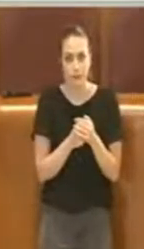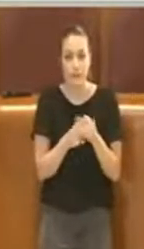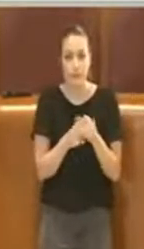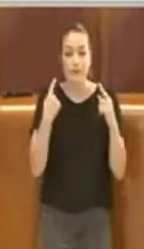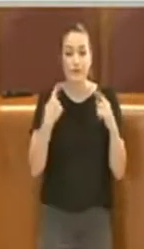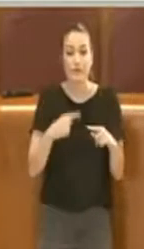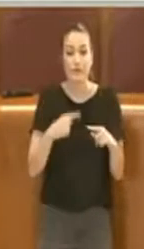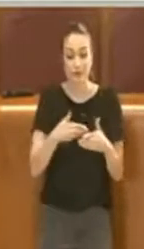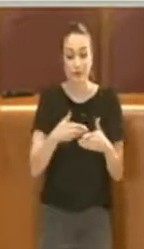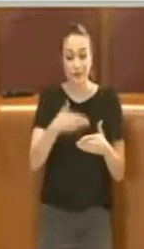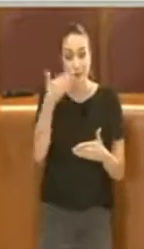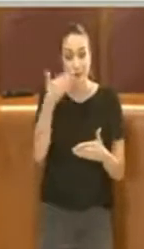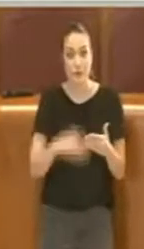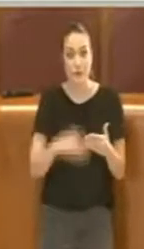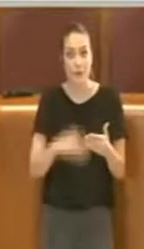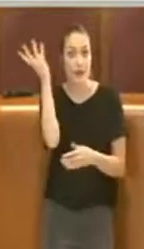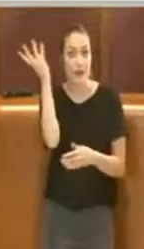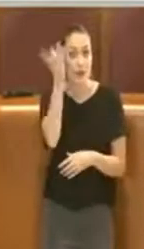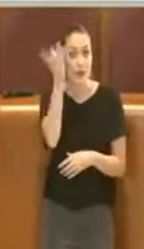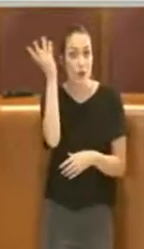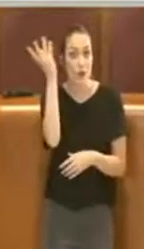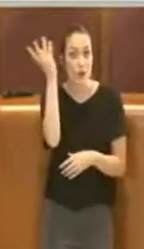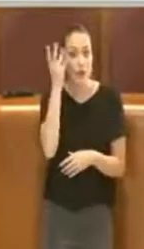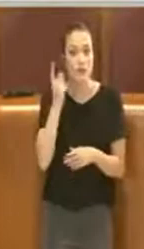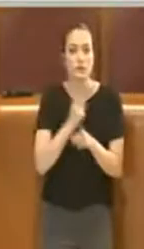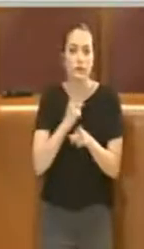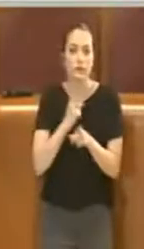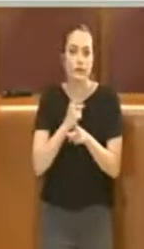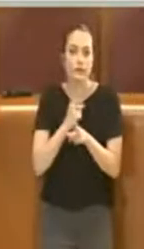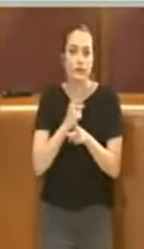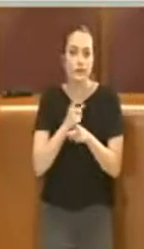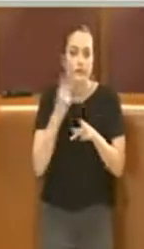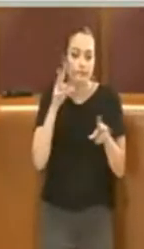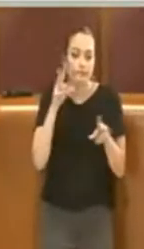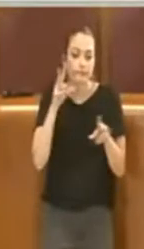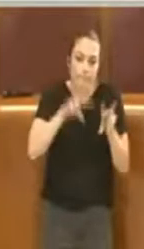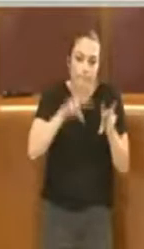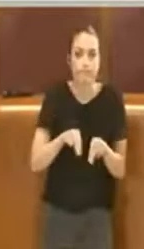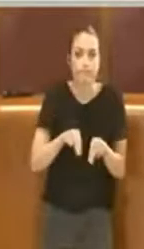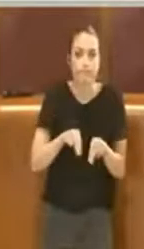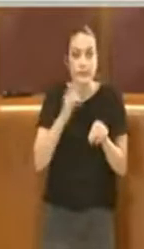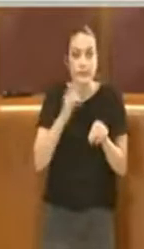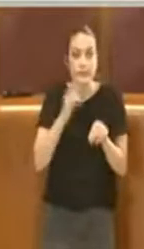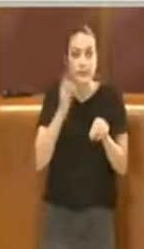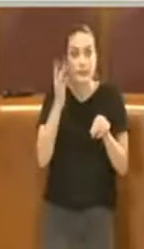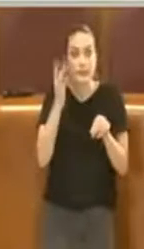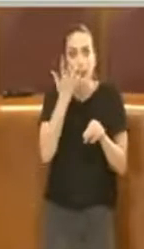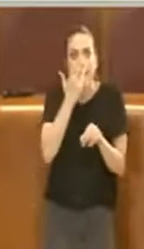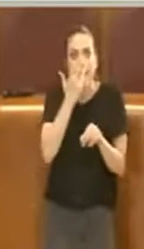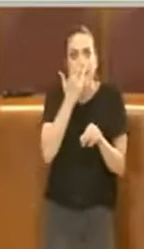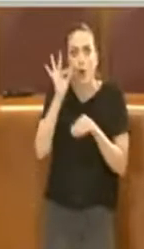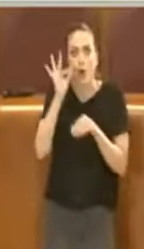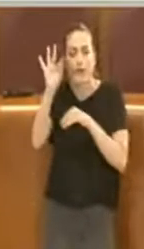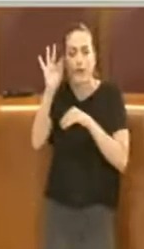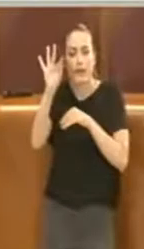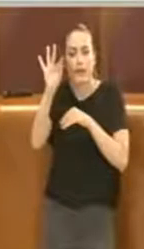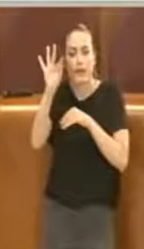teorico, deve essere per forza di cose rivisitato se ha la vera volontà di salvare le attività produttive.